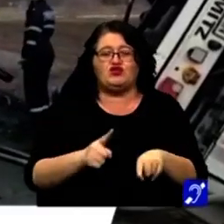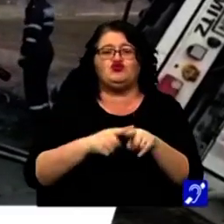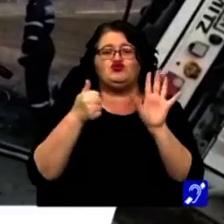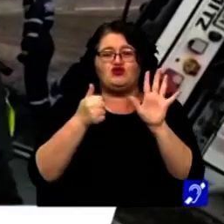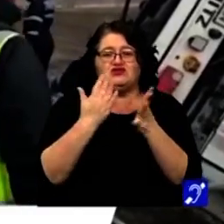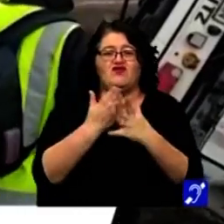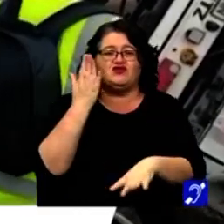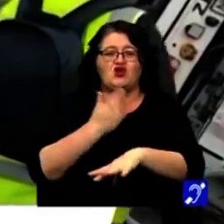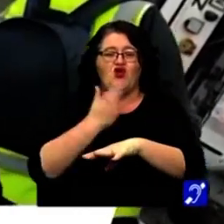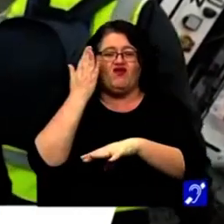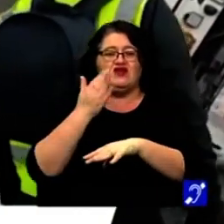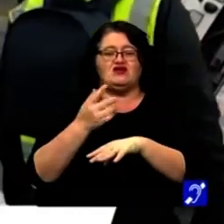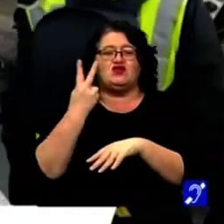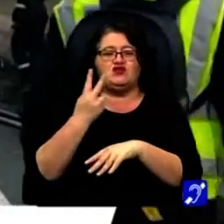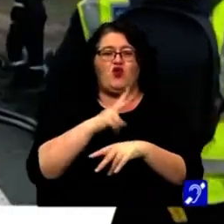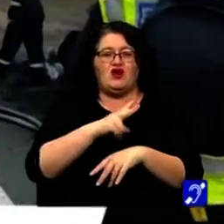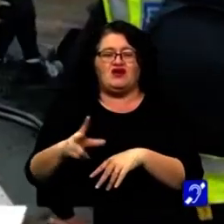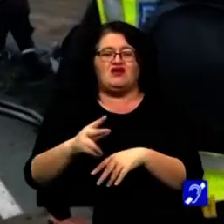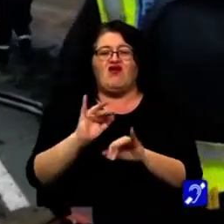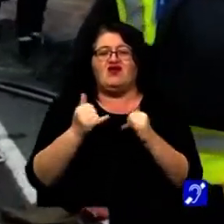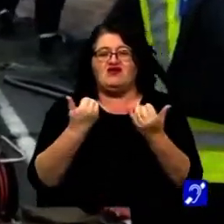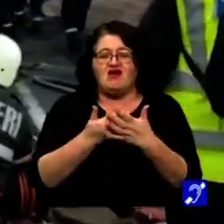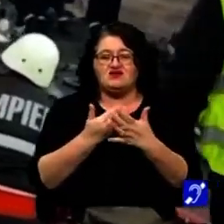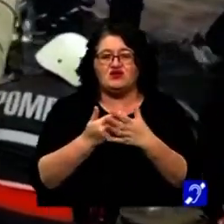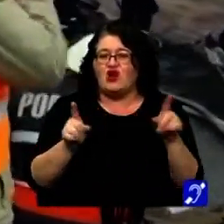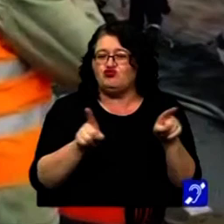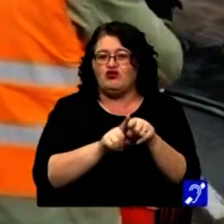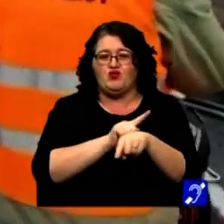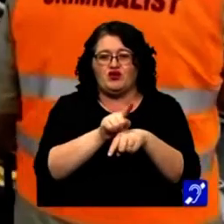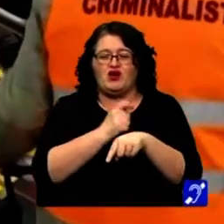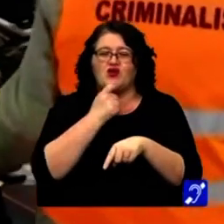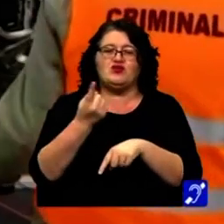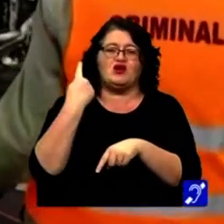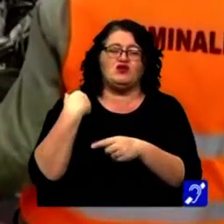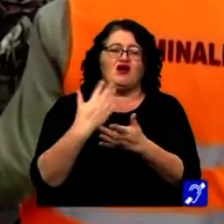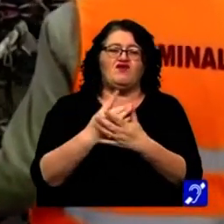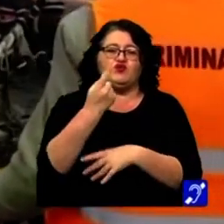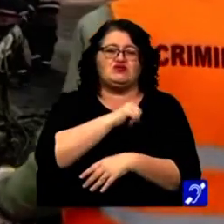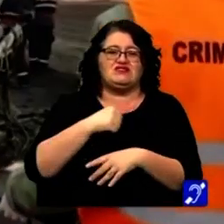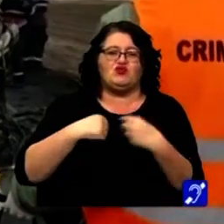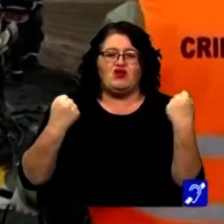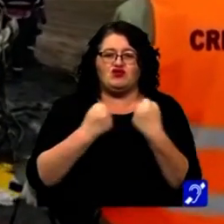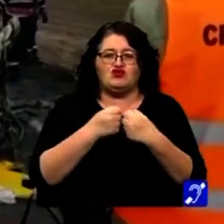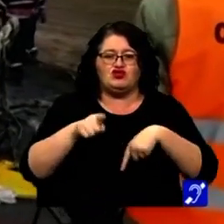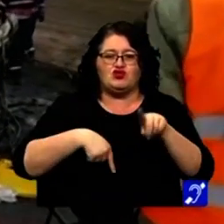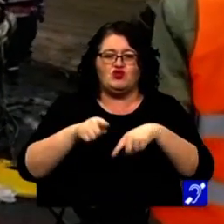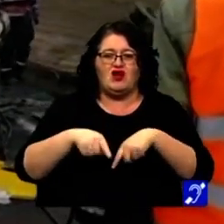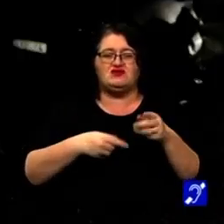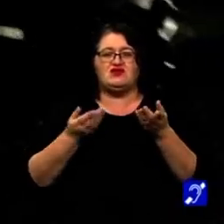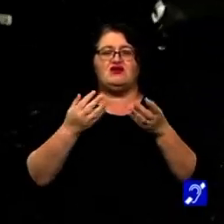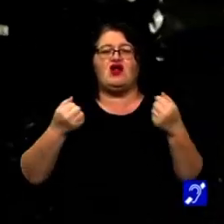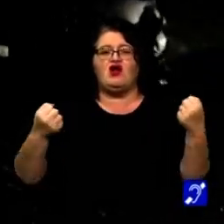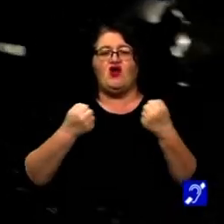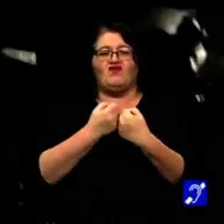6 au fost rănite, dintre care două grav în condițiile în care, în aceeași perioada anului trecut, s-a înregistrat un singur accident rutier, soldat cu o persoană